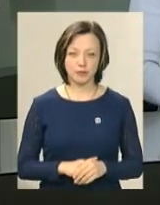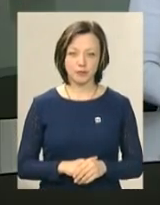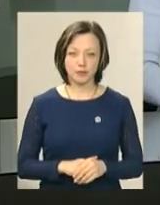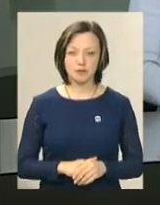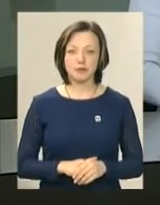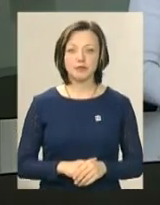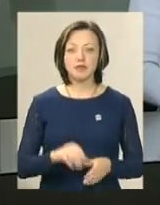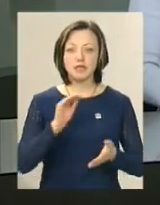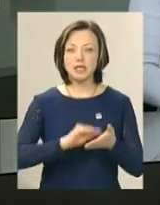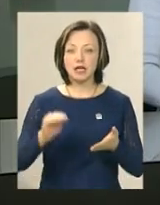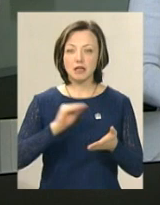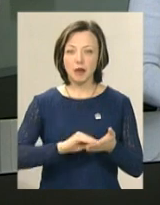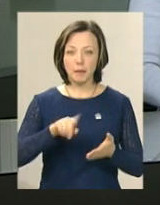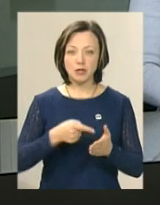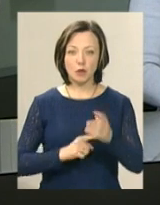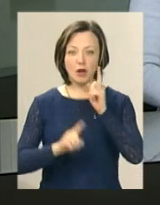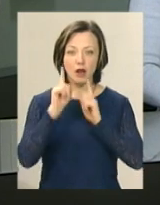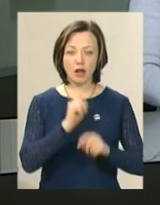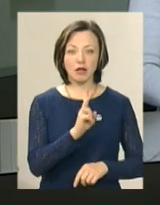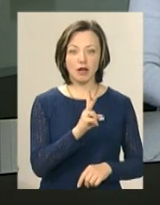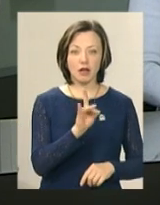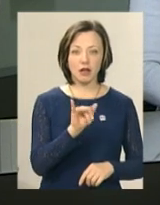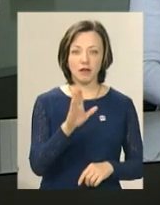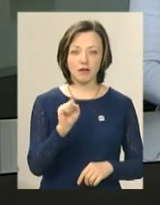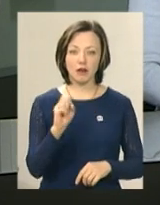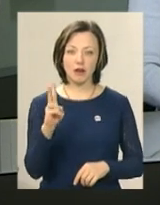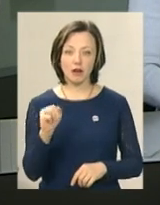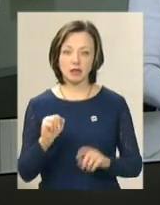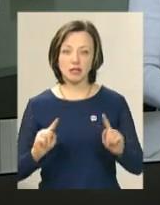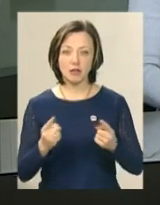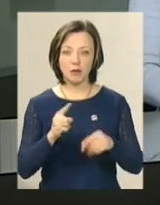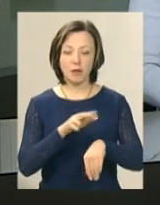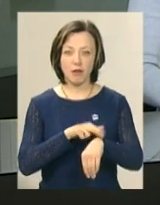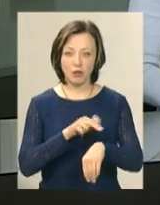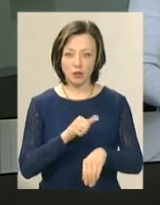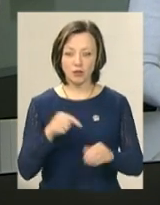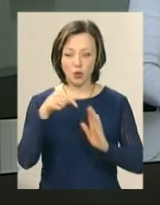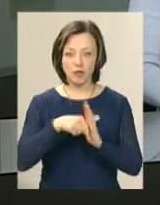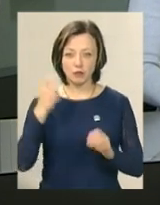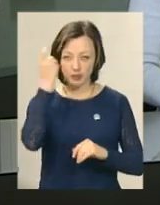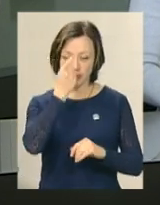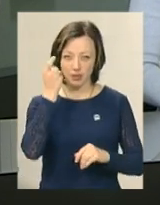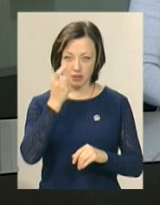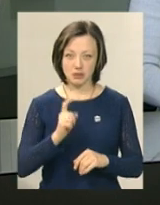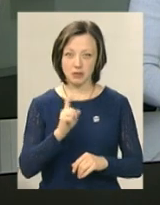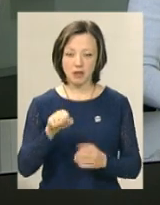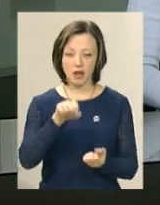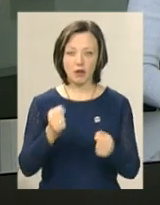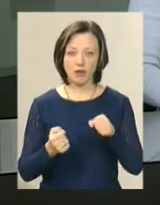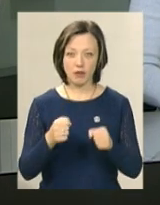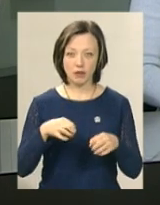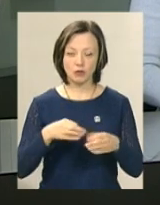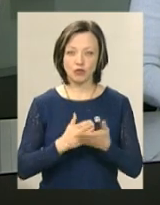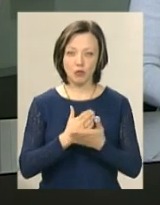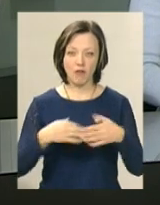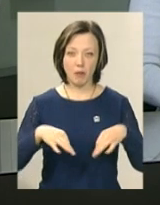Нагадаю, секретаря Хмельницької міської ради Михайла Кривака затримали правоохоронці за знаками сп'яніння за керуванням